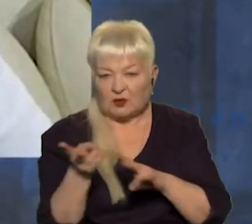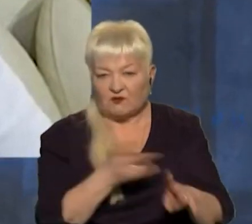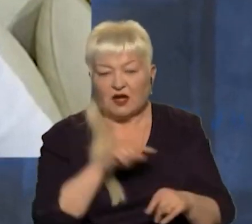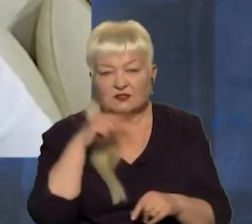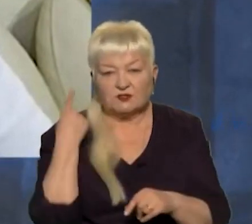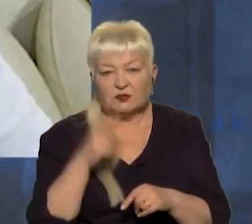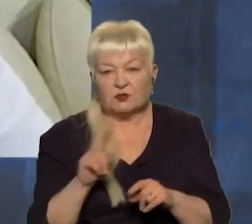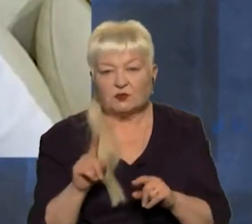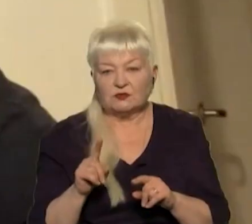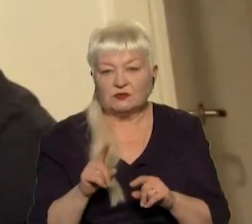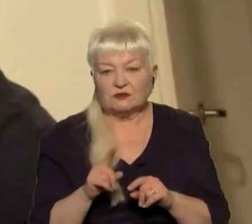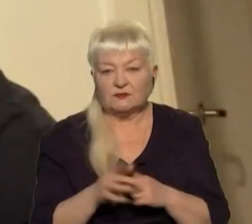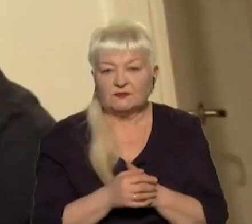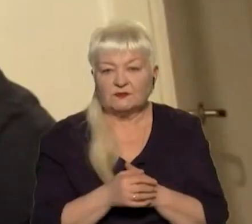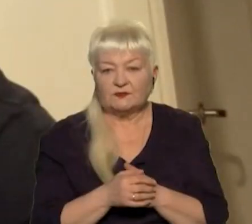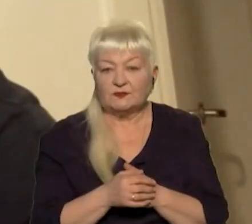виходу зернової звертки.